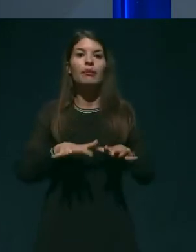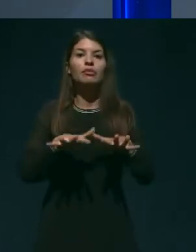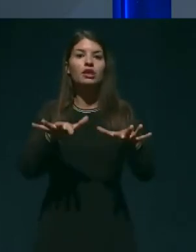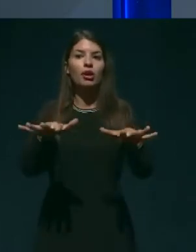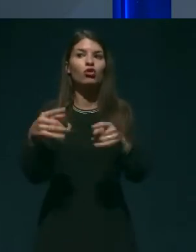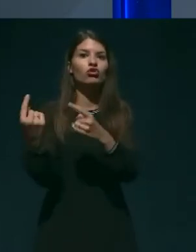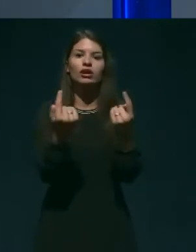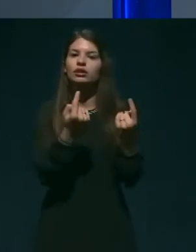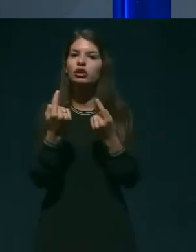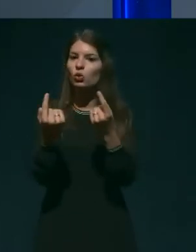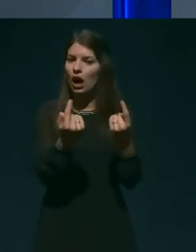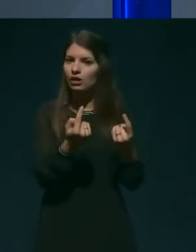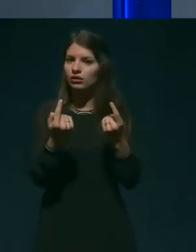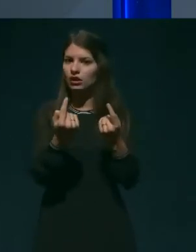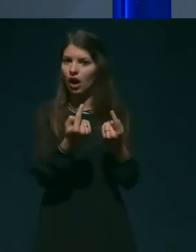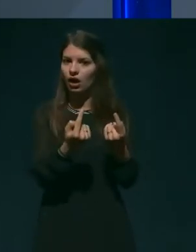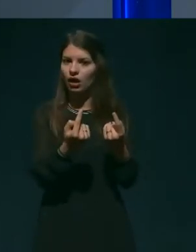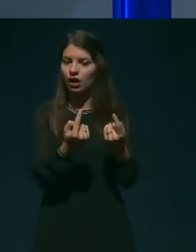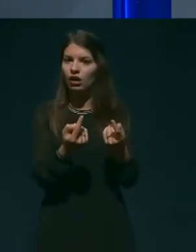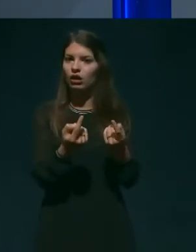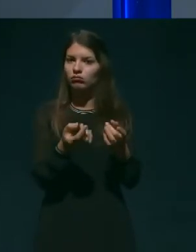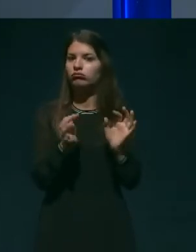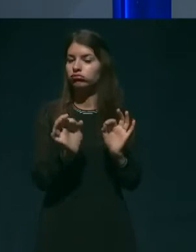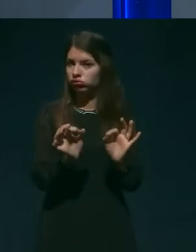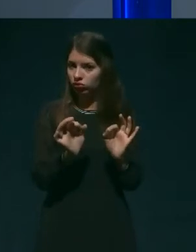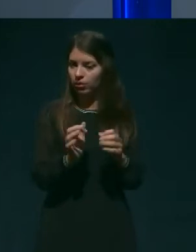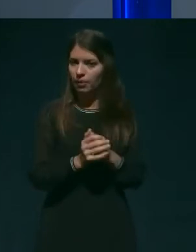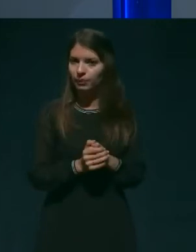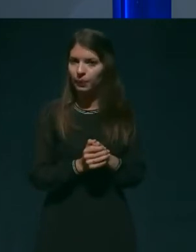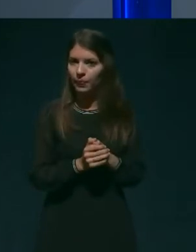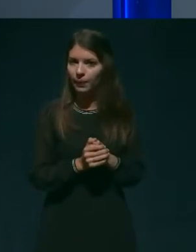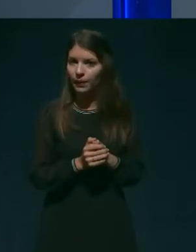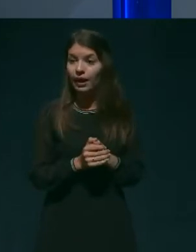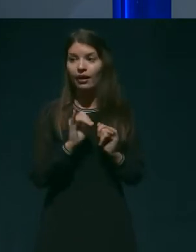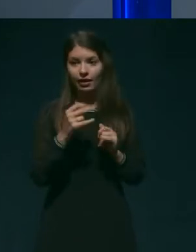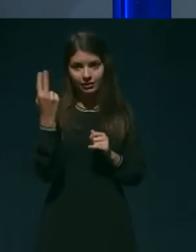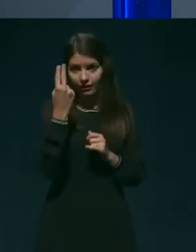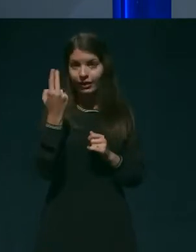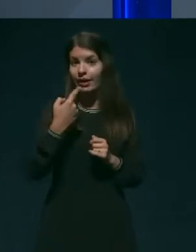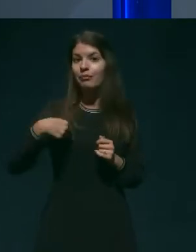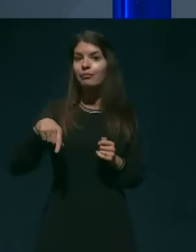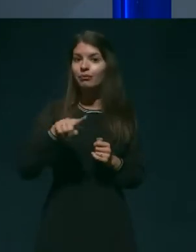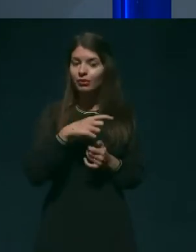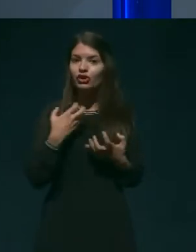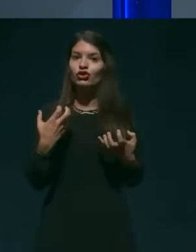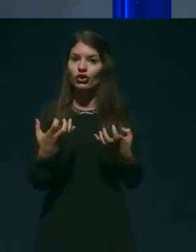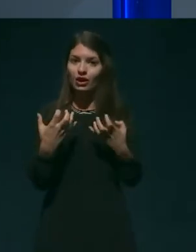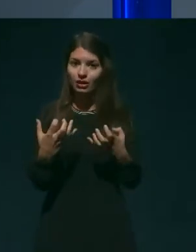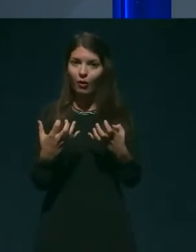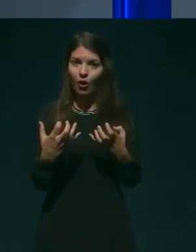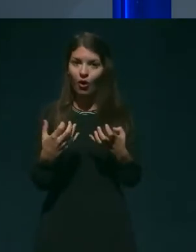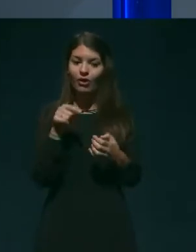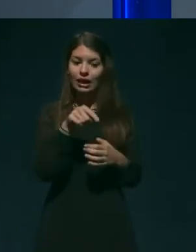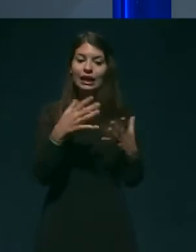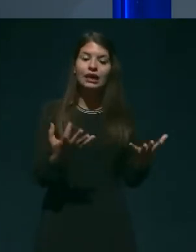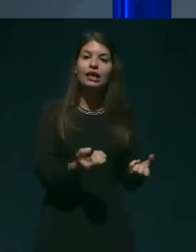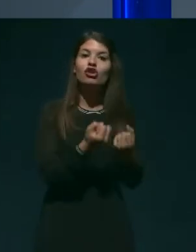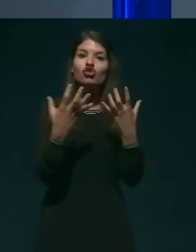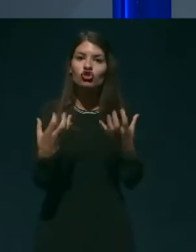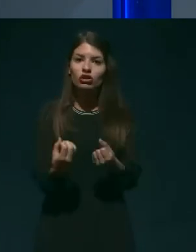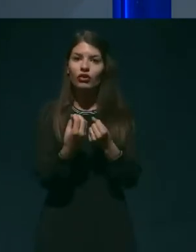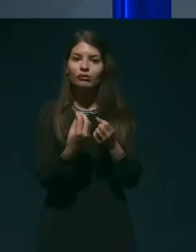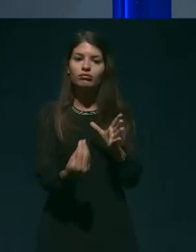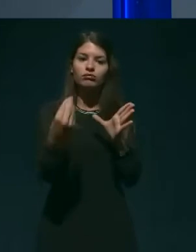rekla, lahko pogojeno s tem. Seveda želimo umestiti tako rešitve tudi z